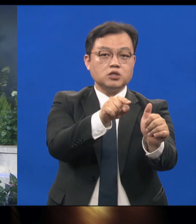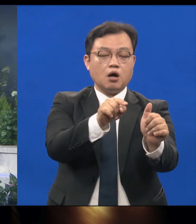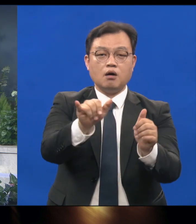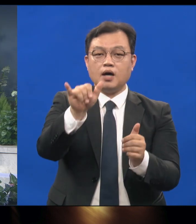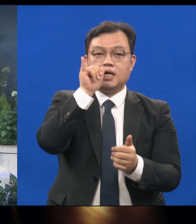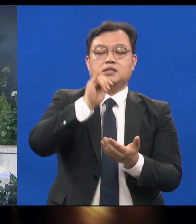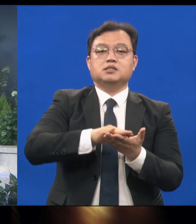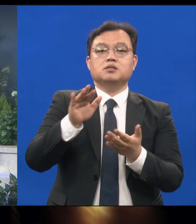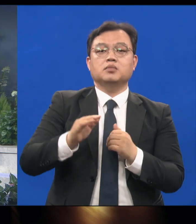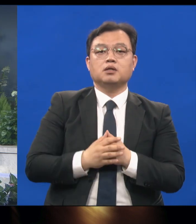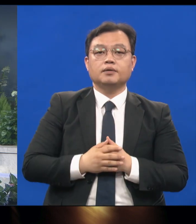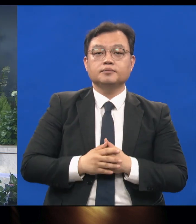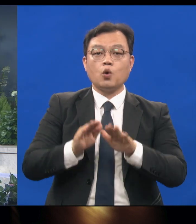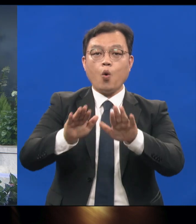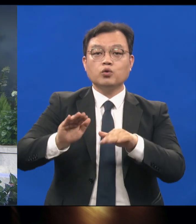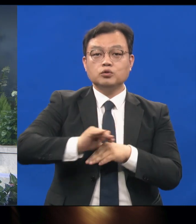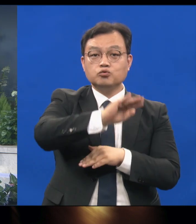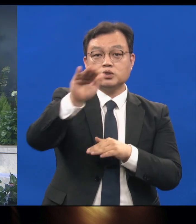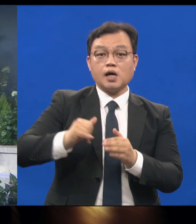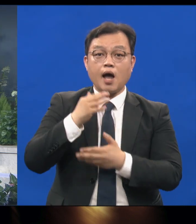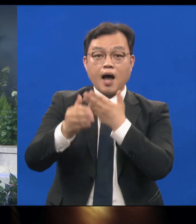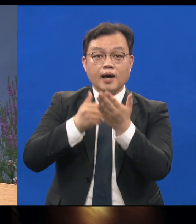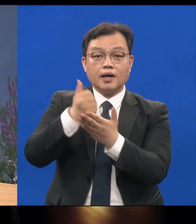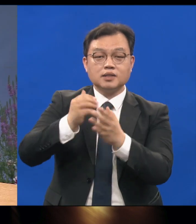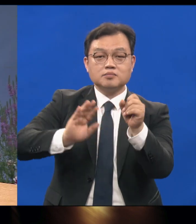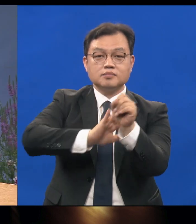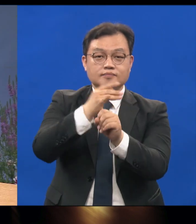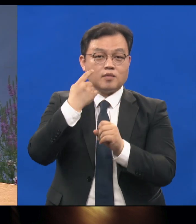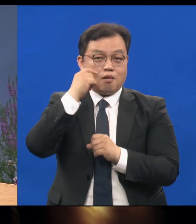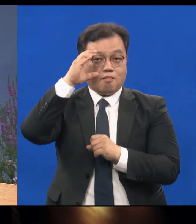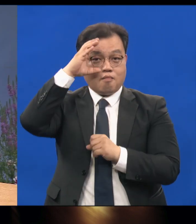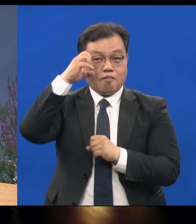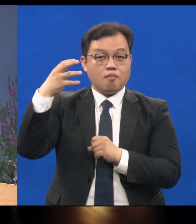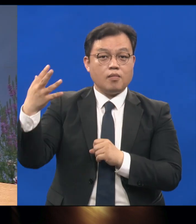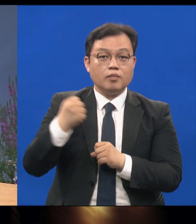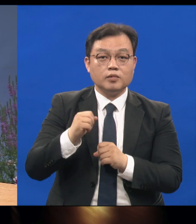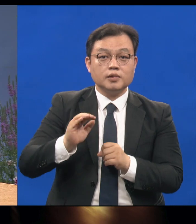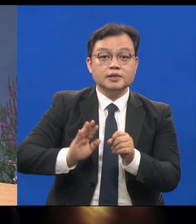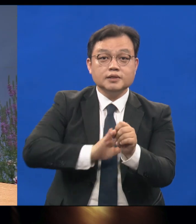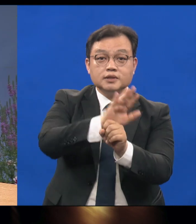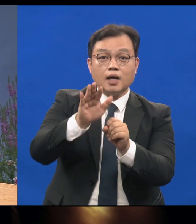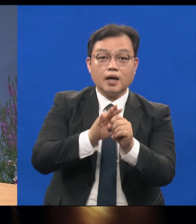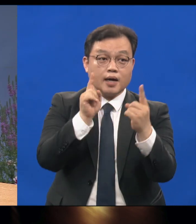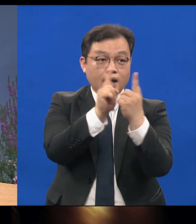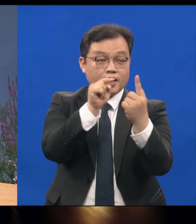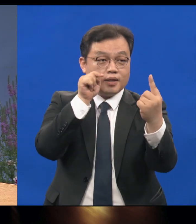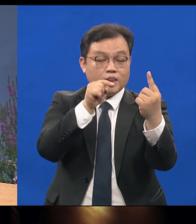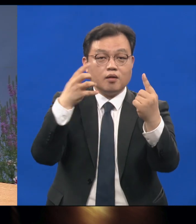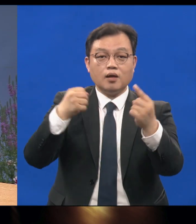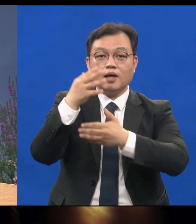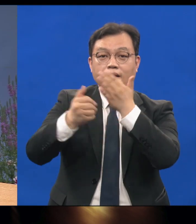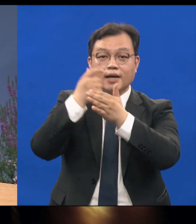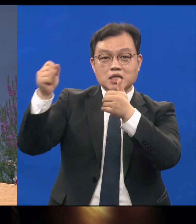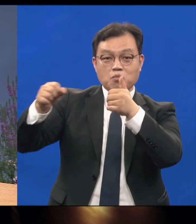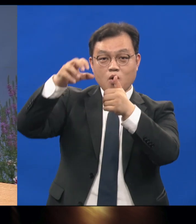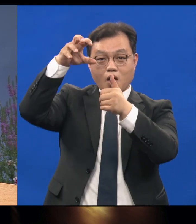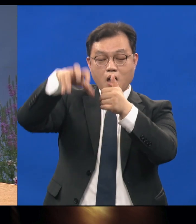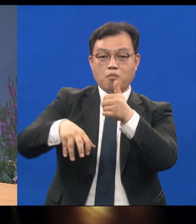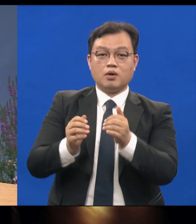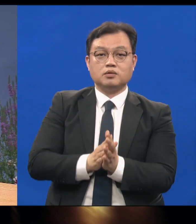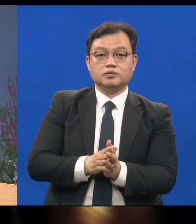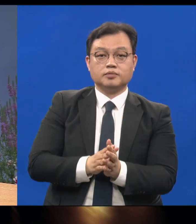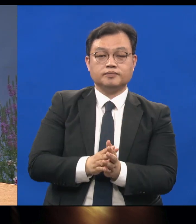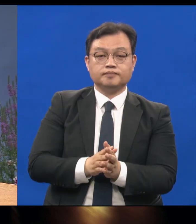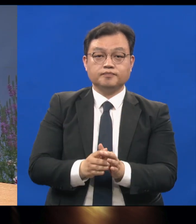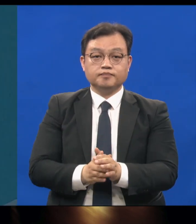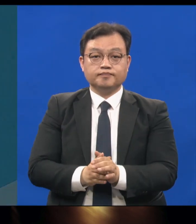오늘 우리가 하나님의 사랑의 눈동자로 사랑의 대상으로 우리가 하나님 앞에서 품격을 가지고